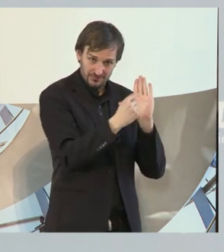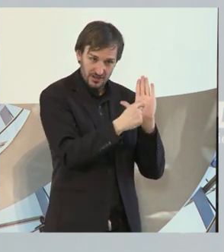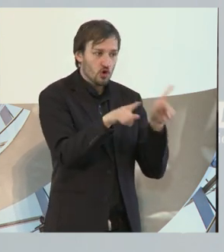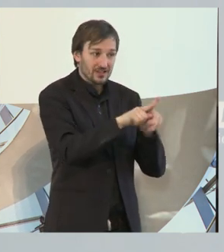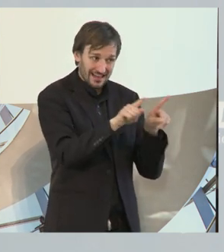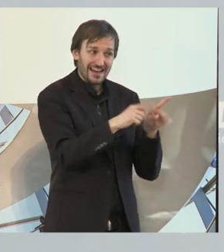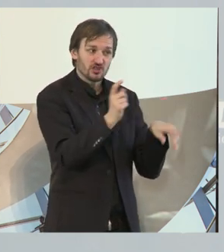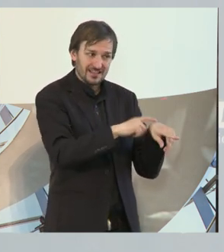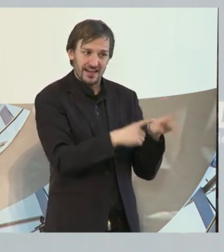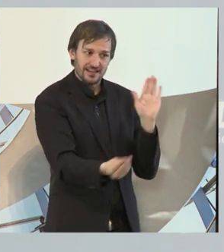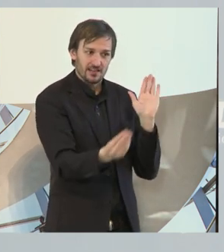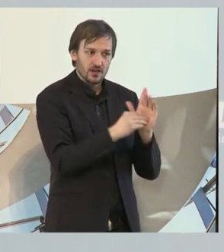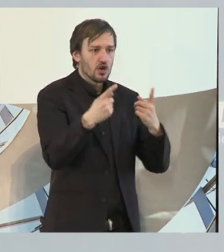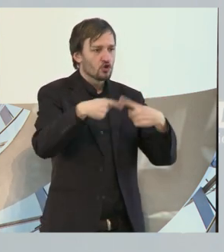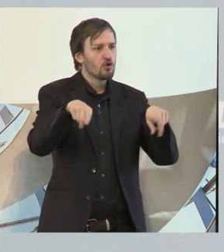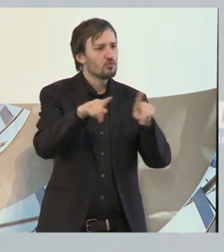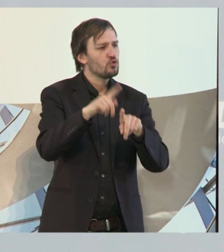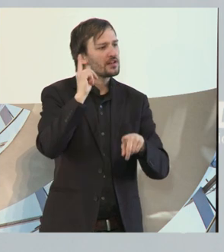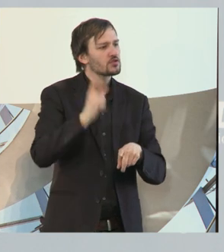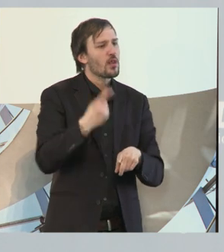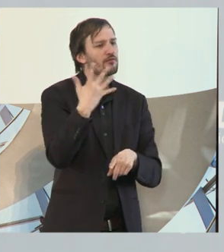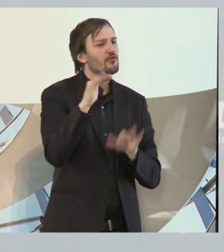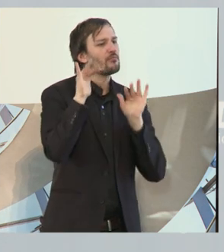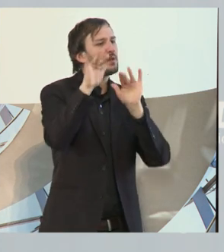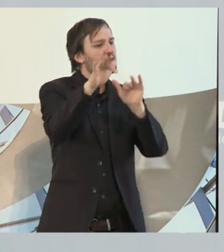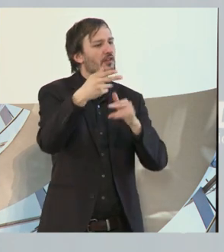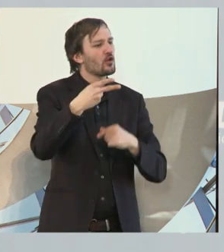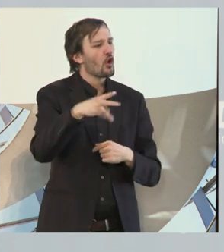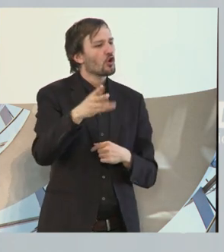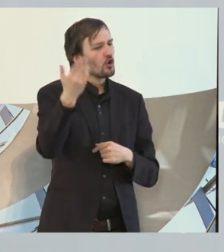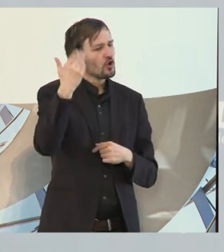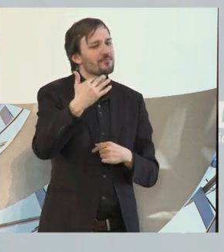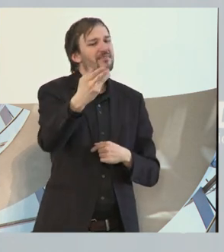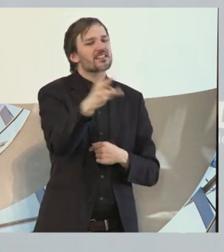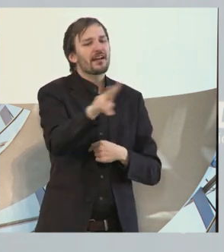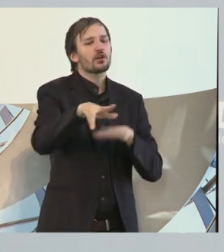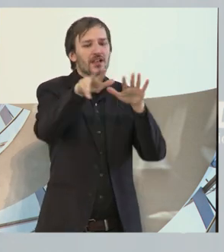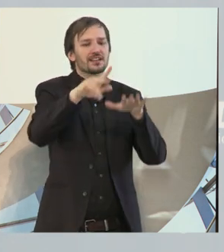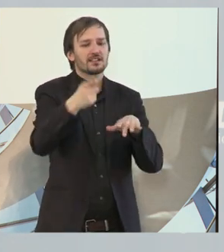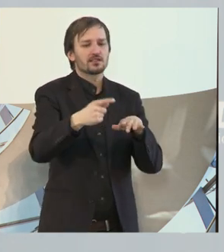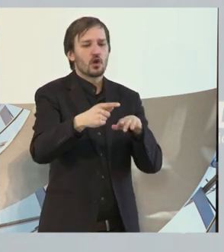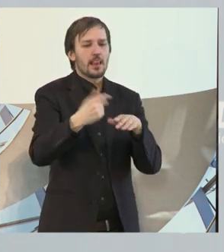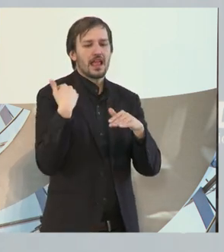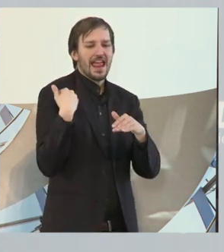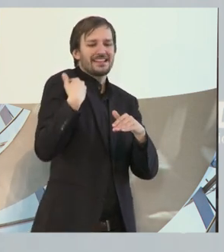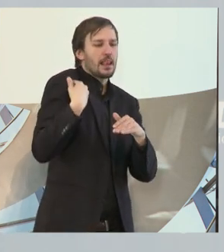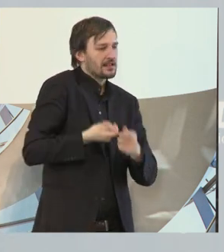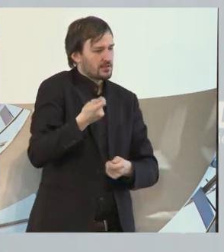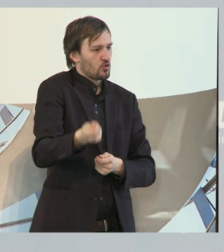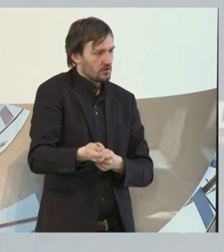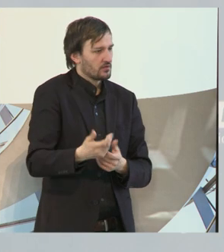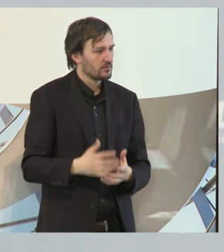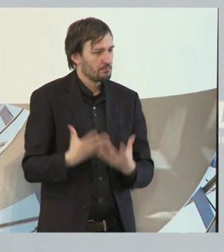um 5 Milliarden Euro ab 2018 entlastet werden. So. Und jetzt gibt es eine Diskussion,